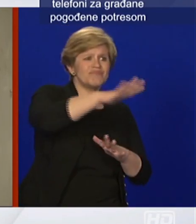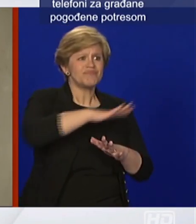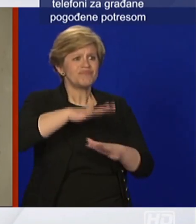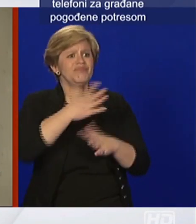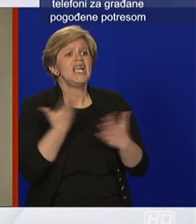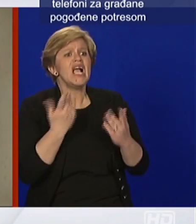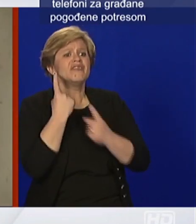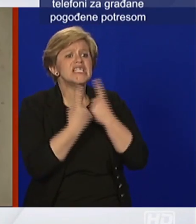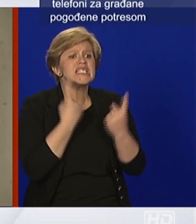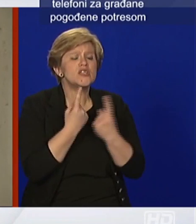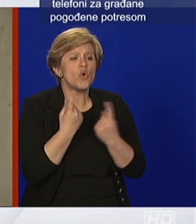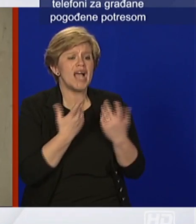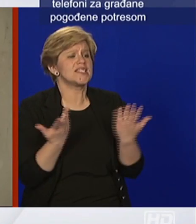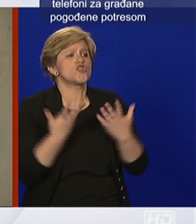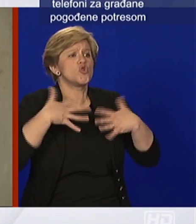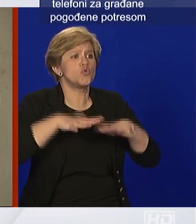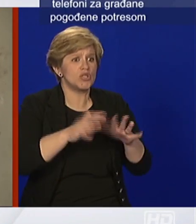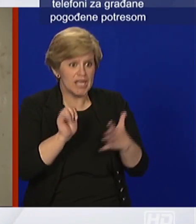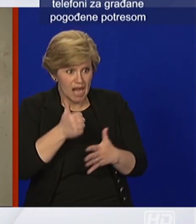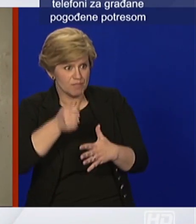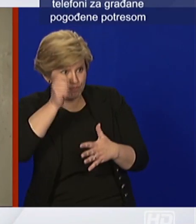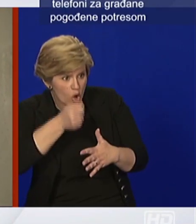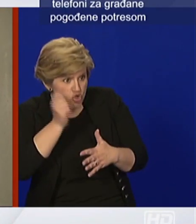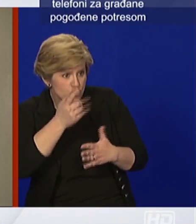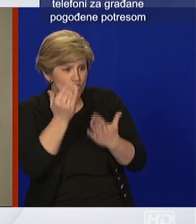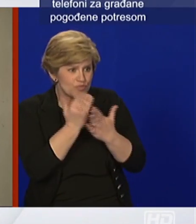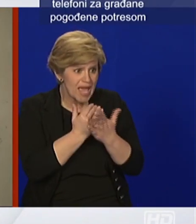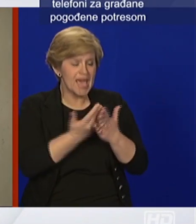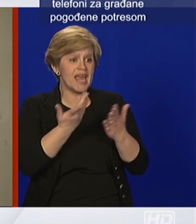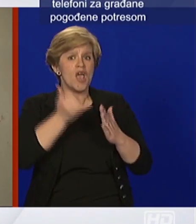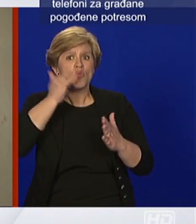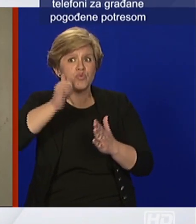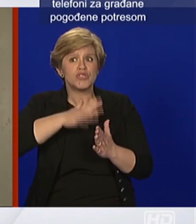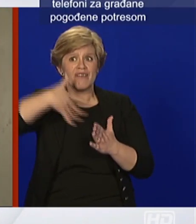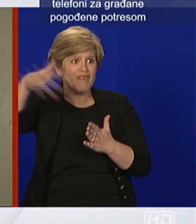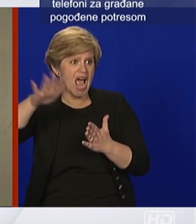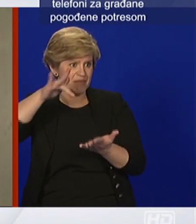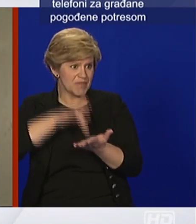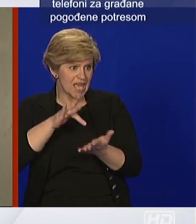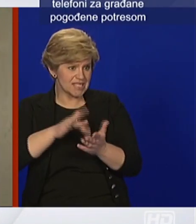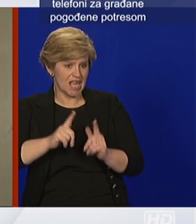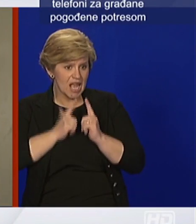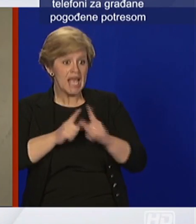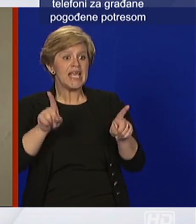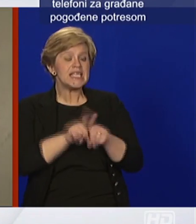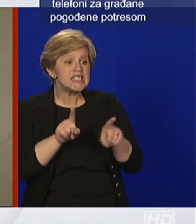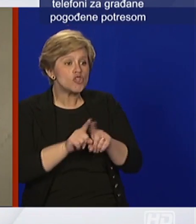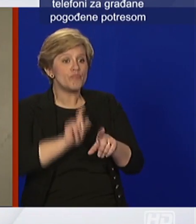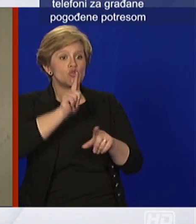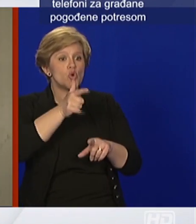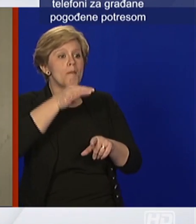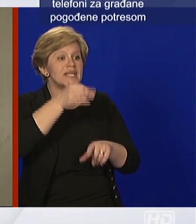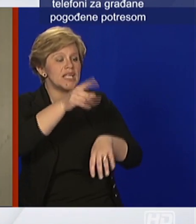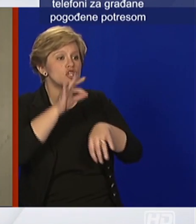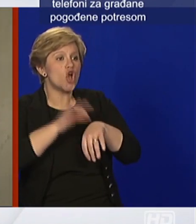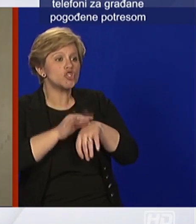ovih novih mjera o zabranih kretanja van mjesta prebivališta i za doktoricu Markatić ako može odloh pitanje može